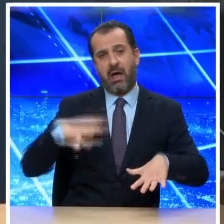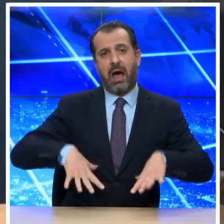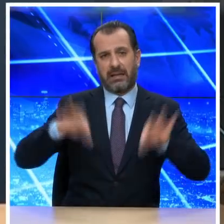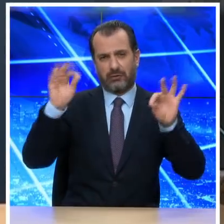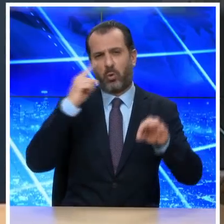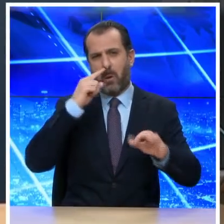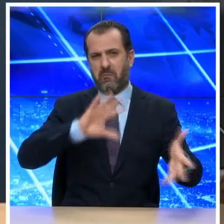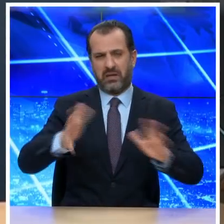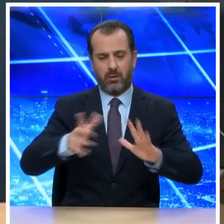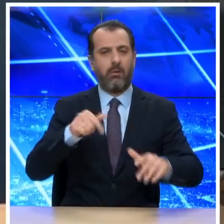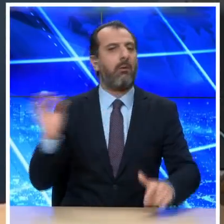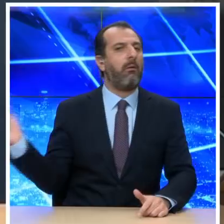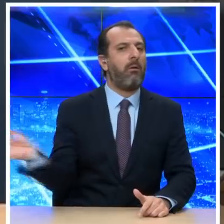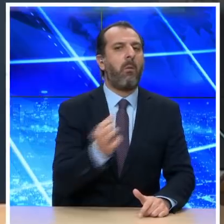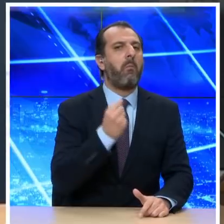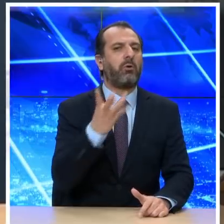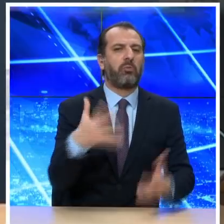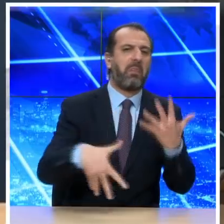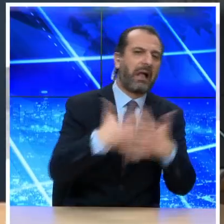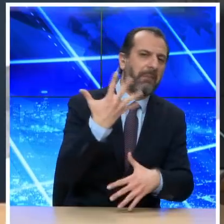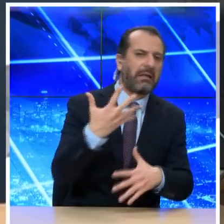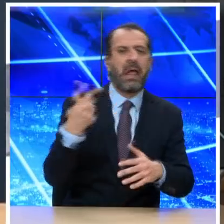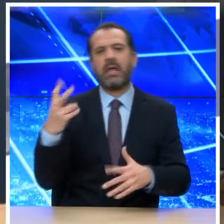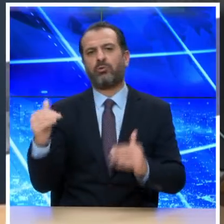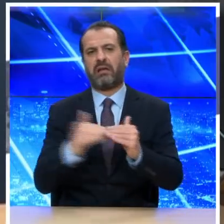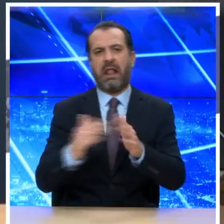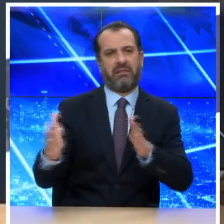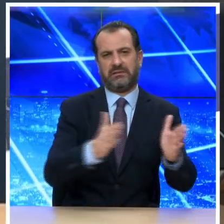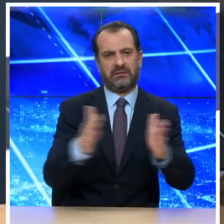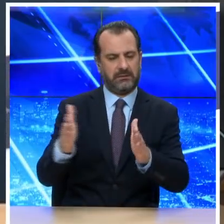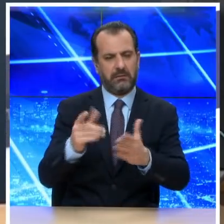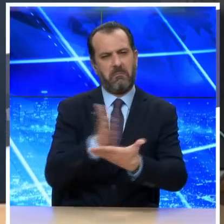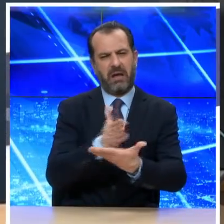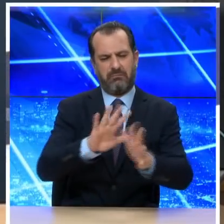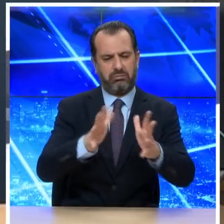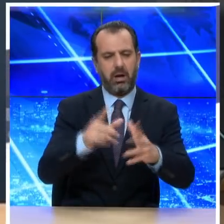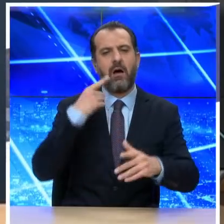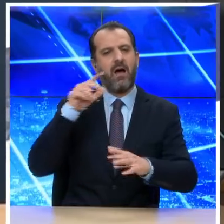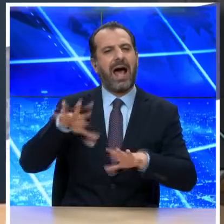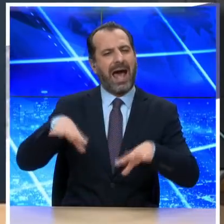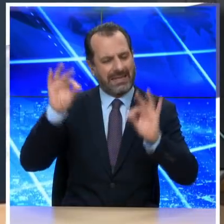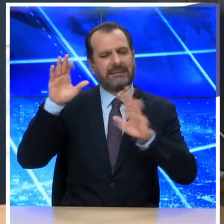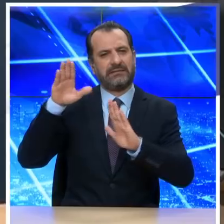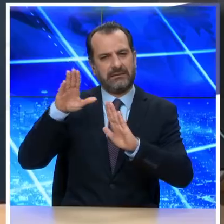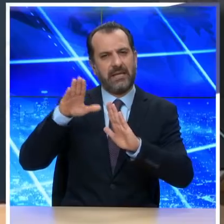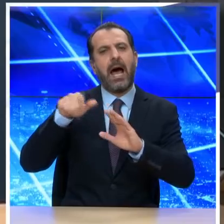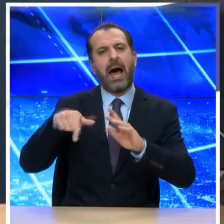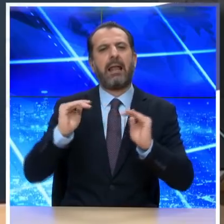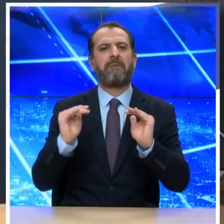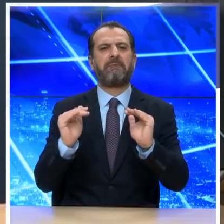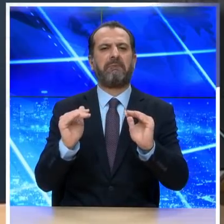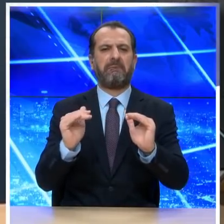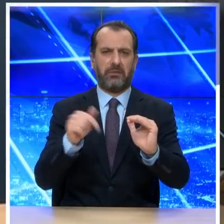σταθεροποιηθεί πλέον στο επίπεδο 15 με 20.000 διαγνώσεων. Φαίνεται λοιπόν ότι η πτωτική πορεία έχει επιβραδυνθεί στη Γερμανία